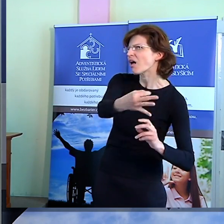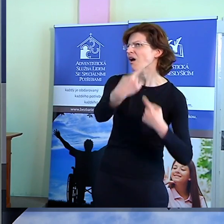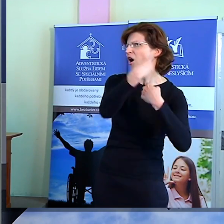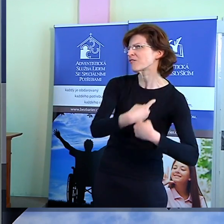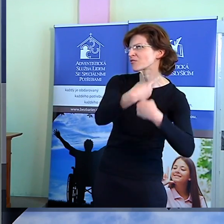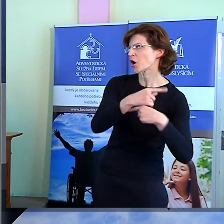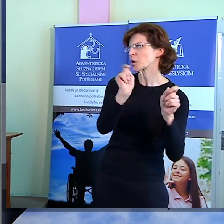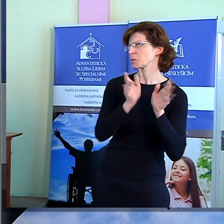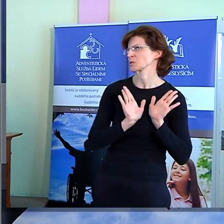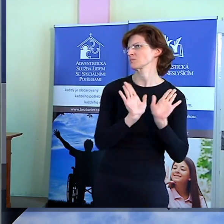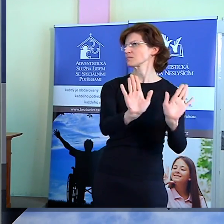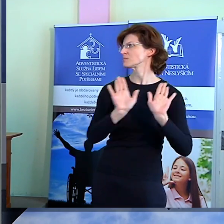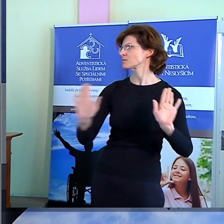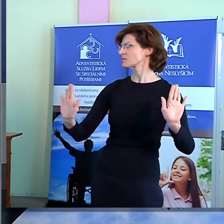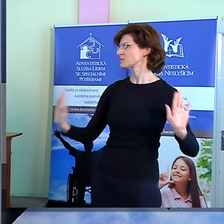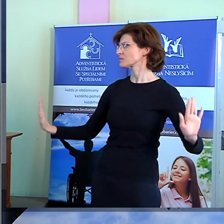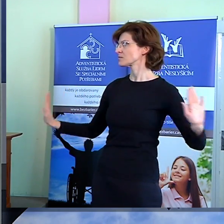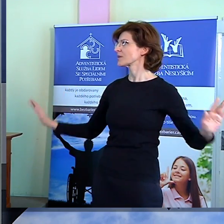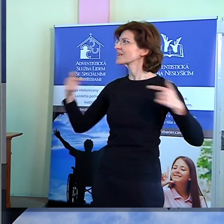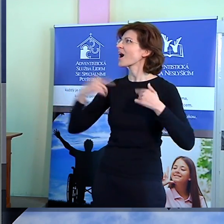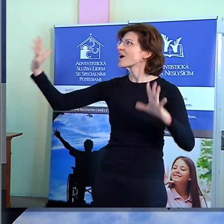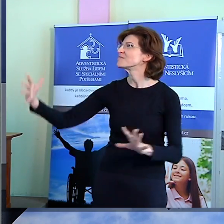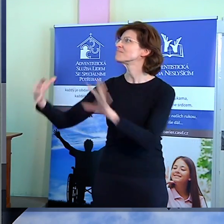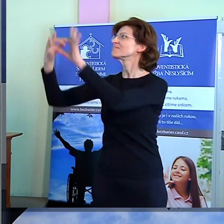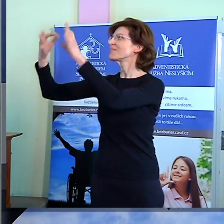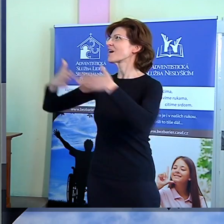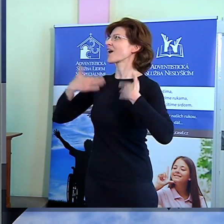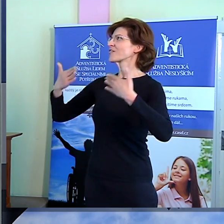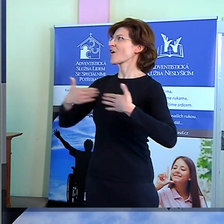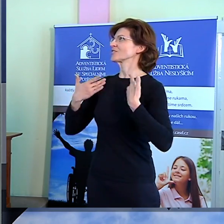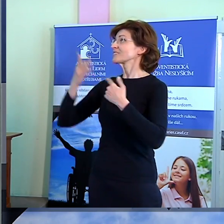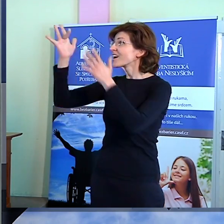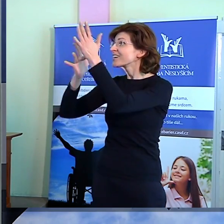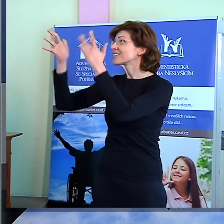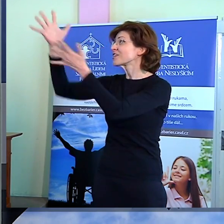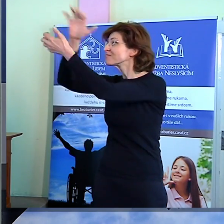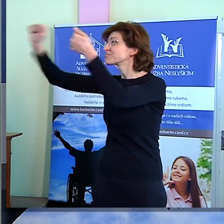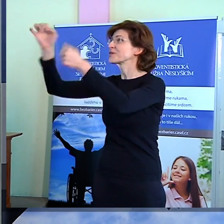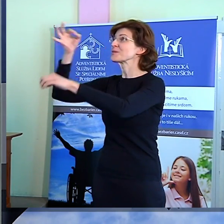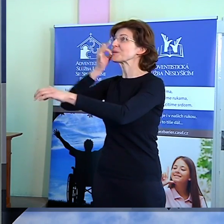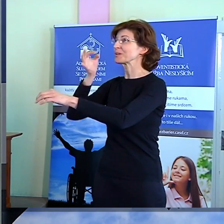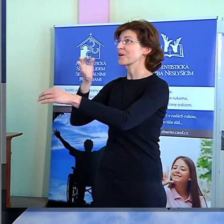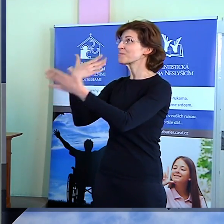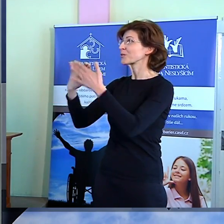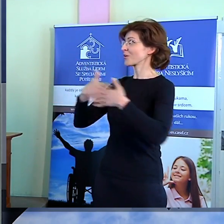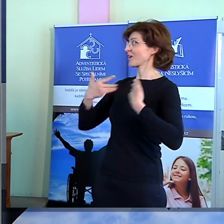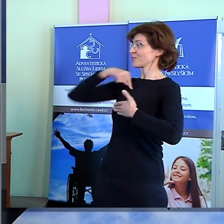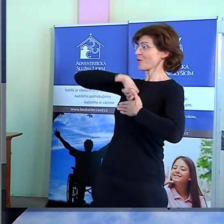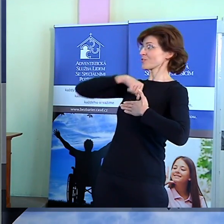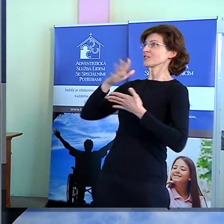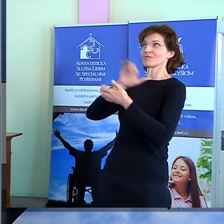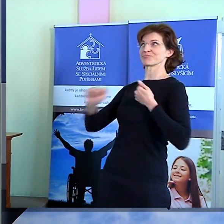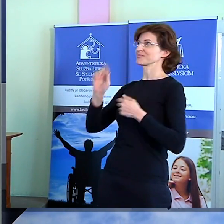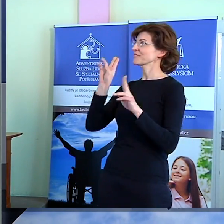protože zdroj radosti Kristus je nezničitelný. Moje vnitřní postoje by neměly být závislé